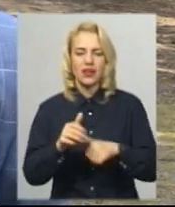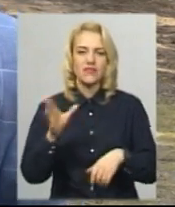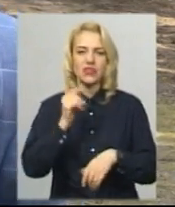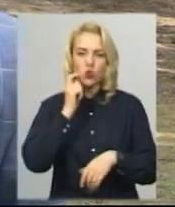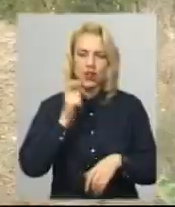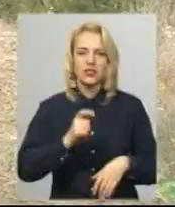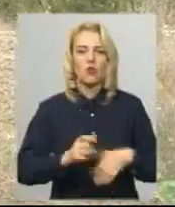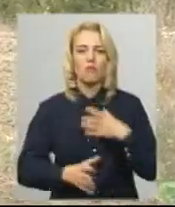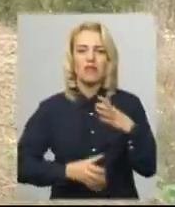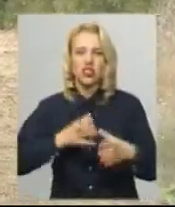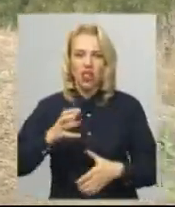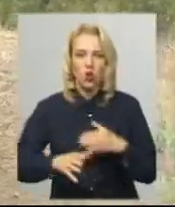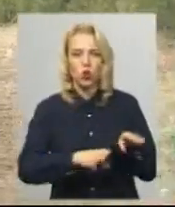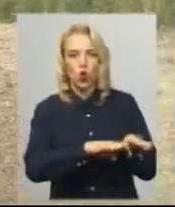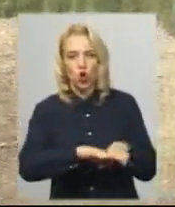міжнародного рівня».